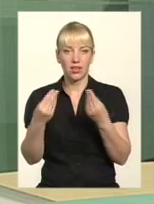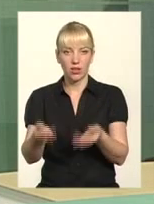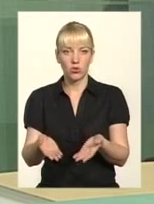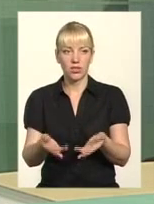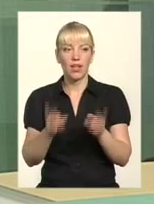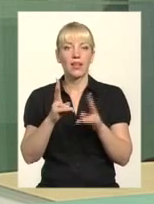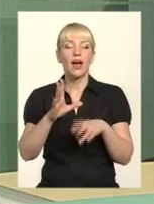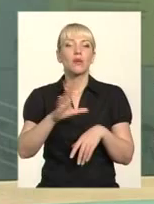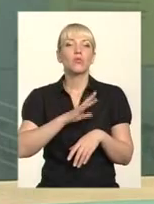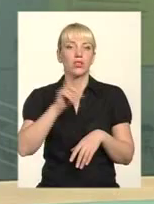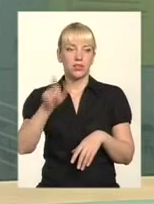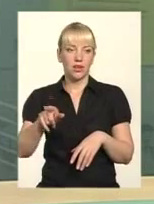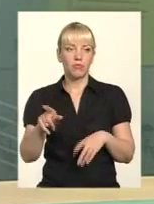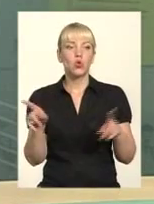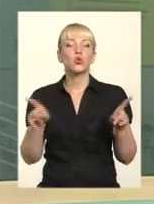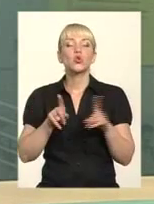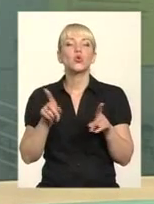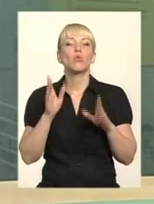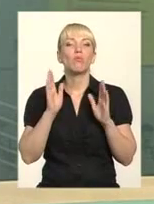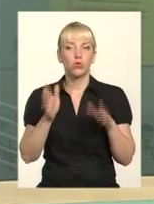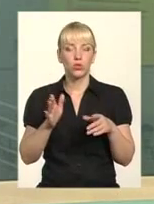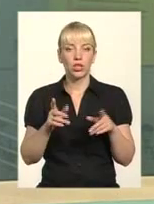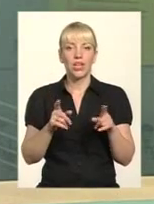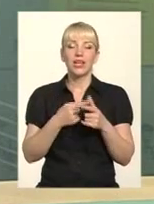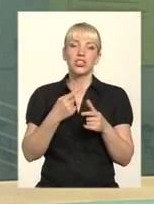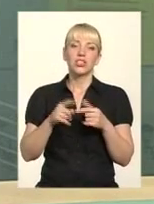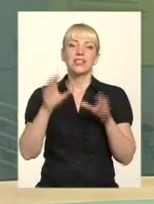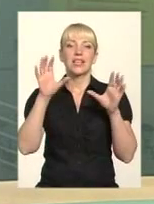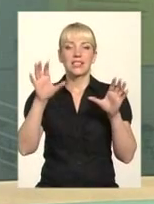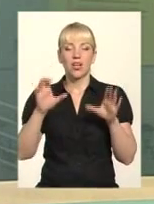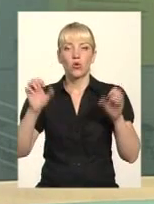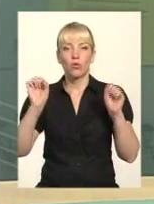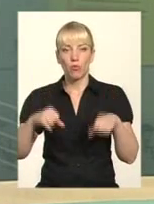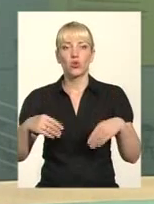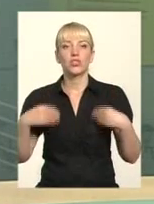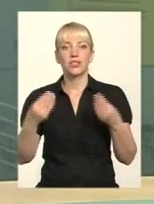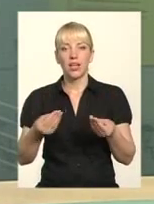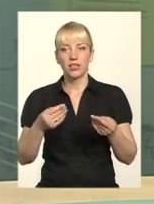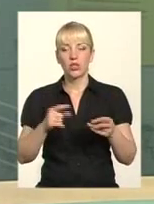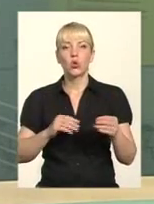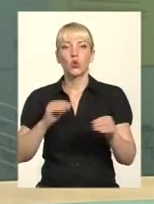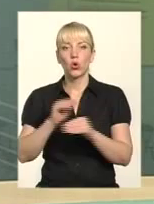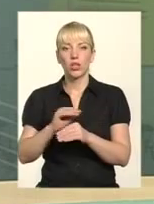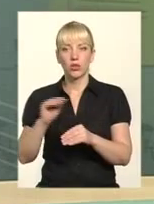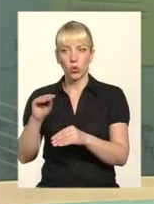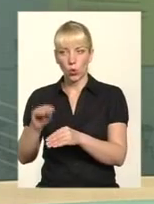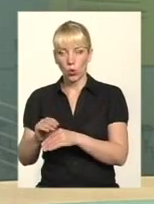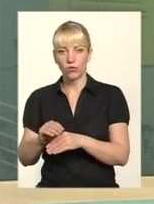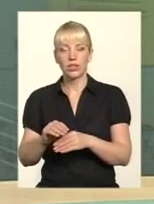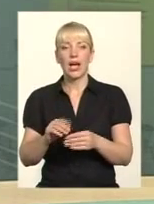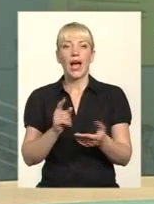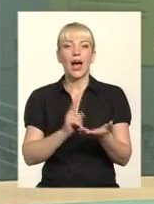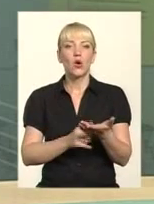Як бути там? Що буде? Чи цей закон може дати додаткових, скажімо,